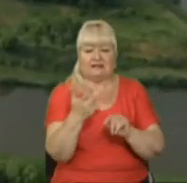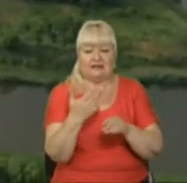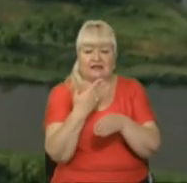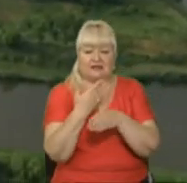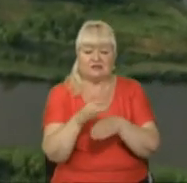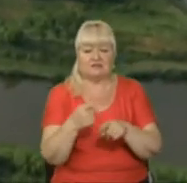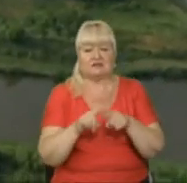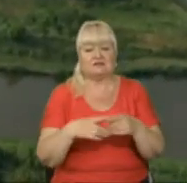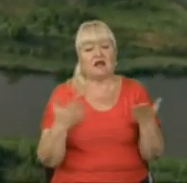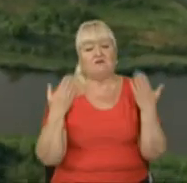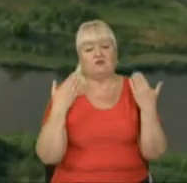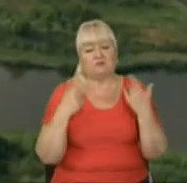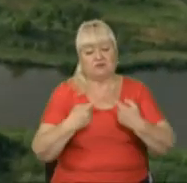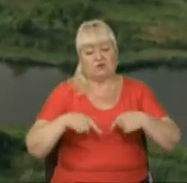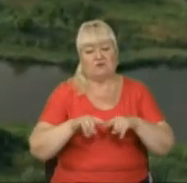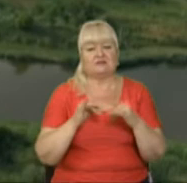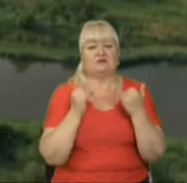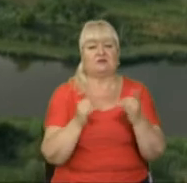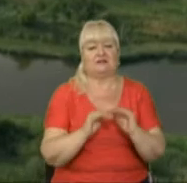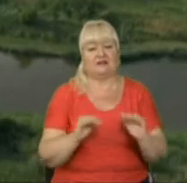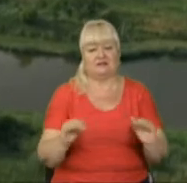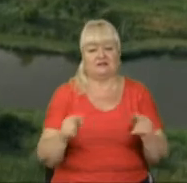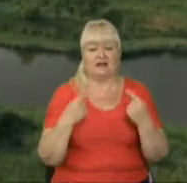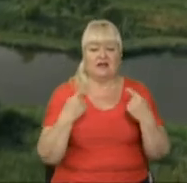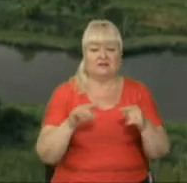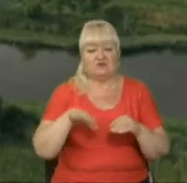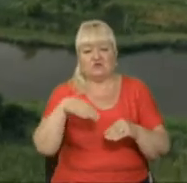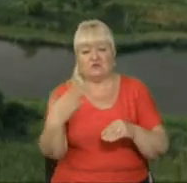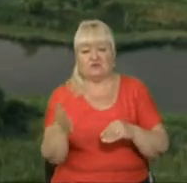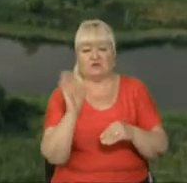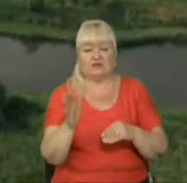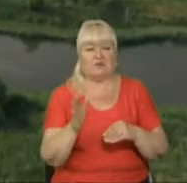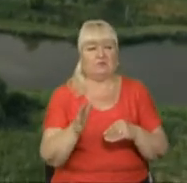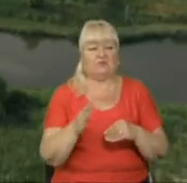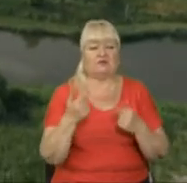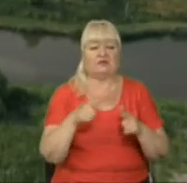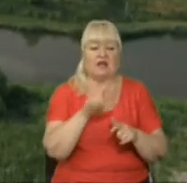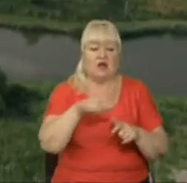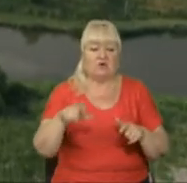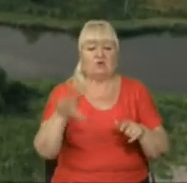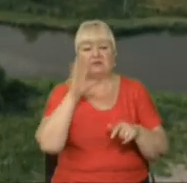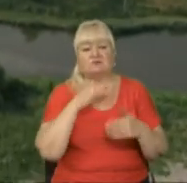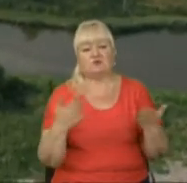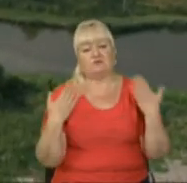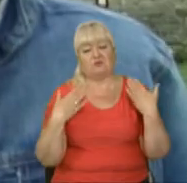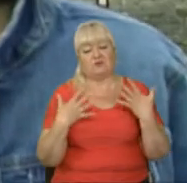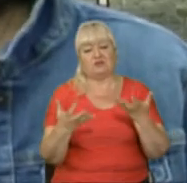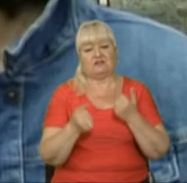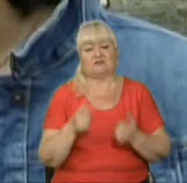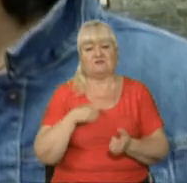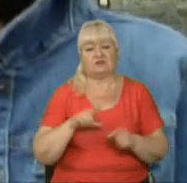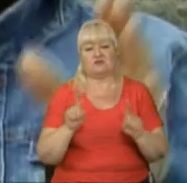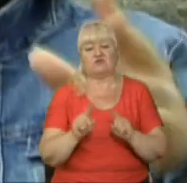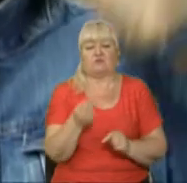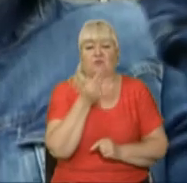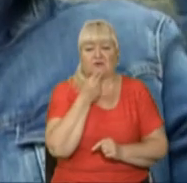відпочинкова зона для дітей. І з іншої сторони буде зона, де люди зможуть відпочити, взявши з собою, наприклад,